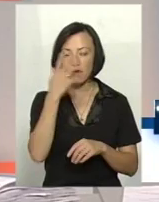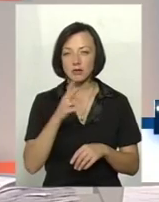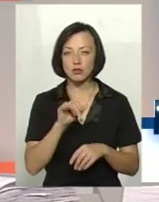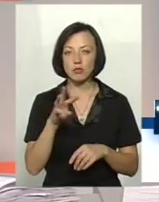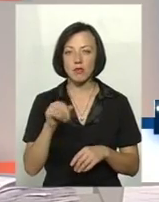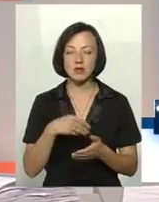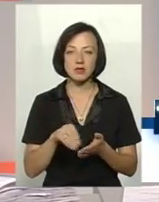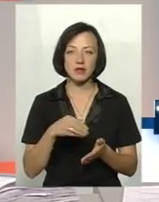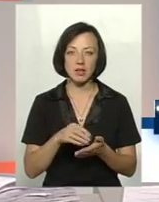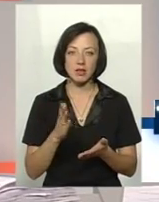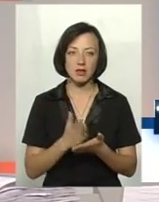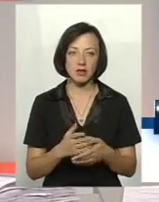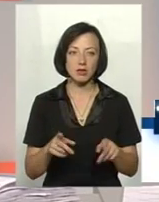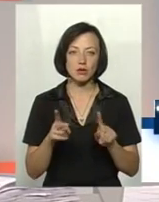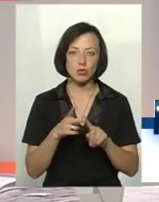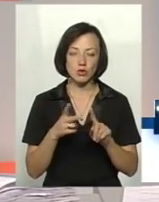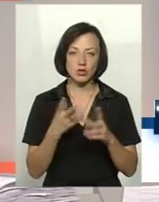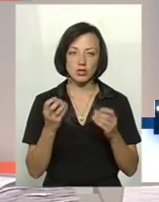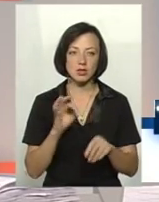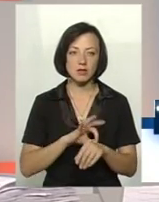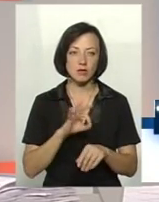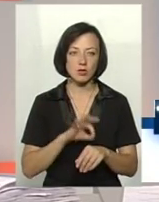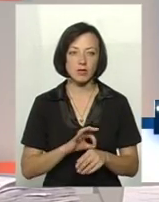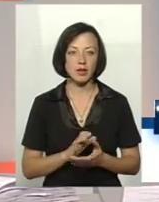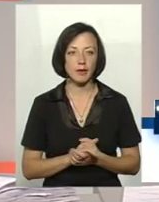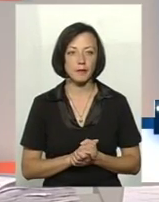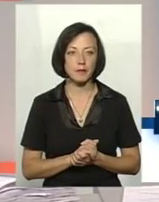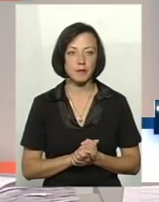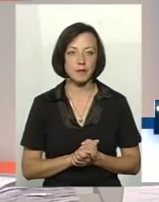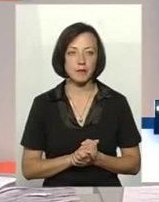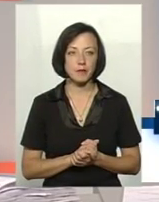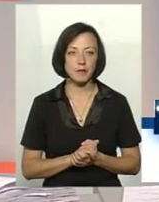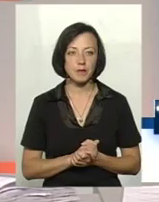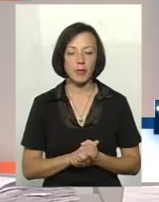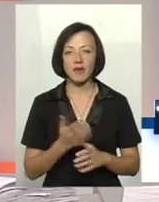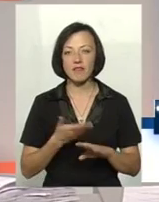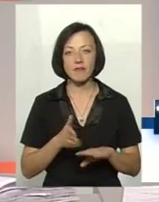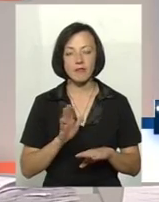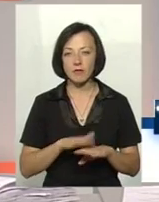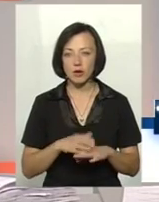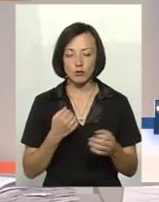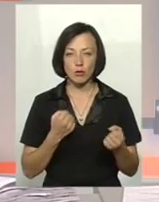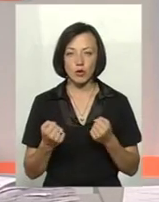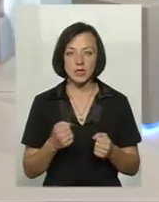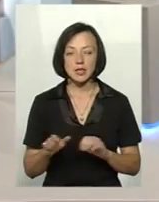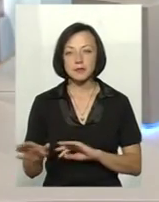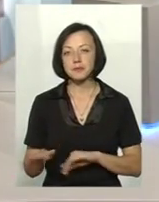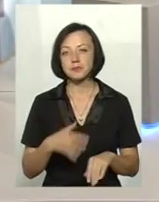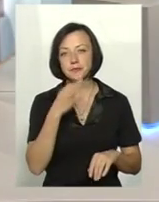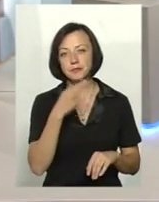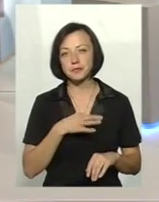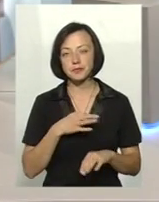блутанг. Є таке захворювання, воно розпашується на віці, оце таке захворювання, яким дуже важко створити. Скажіть, будь ласка,